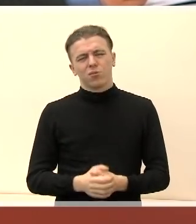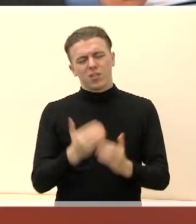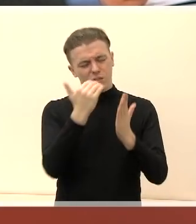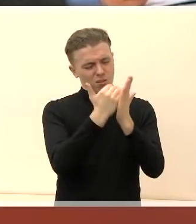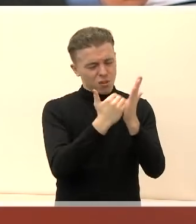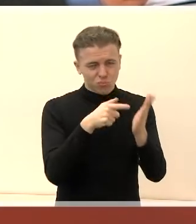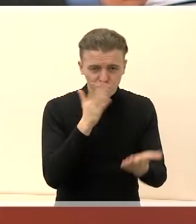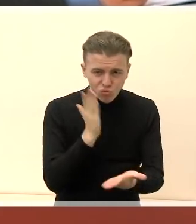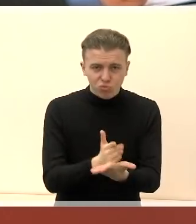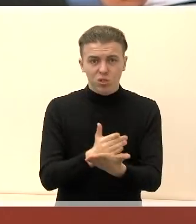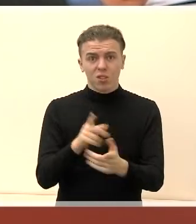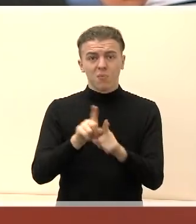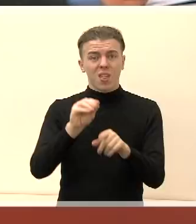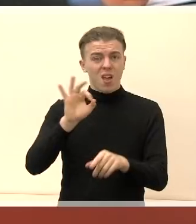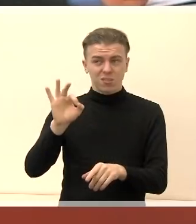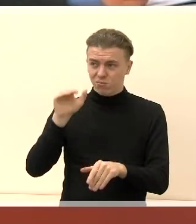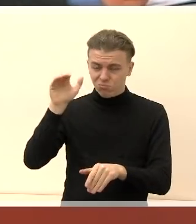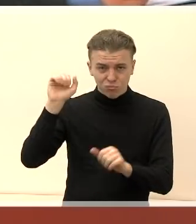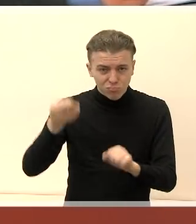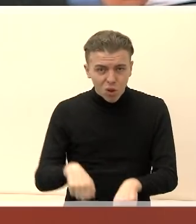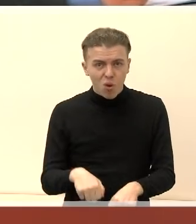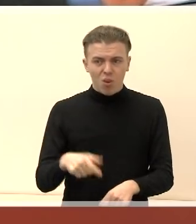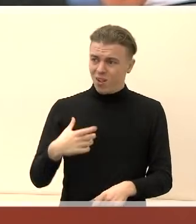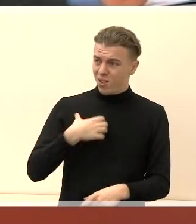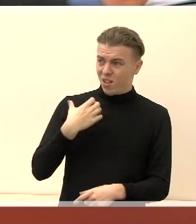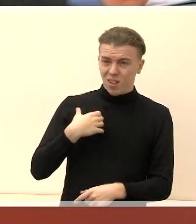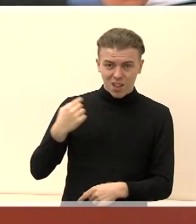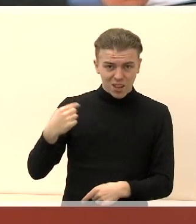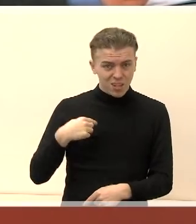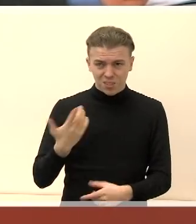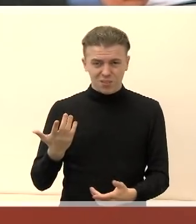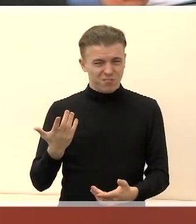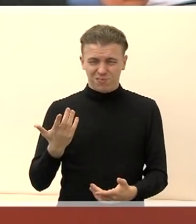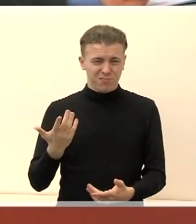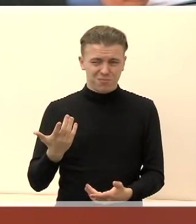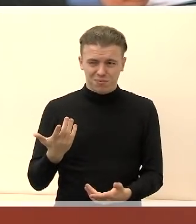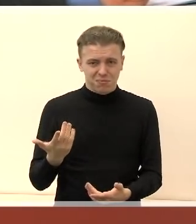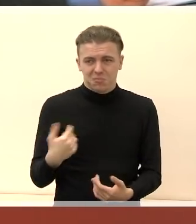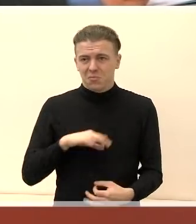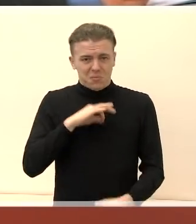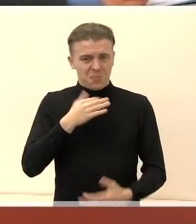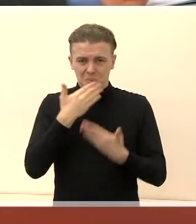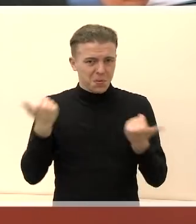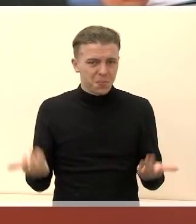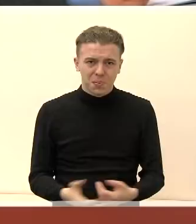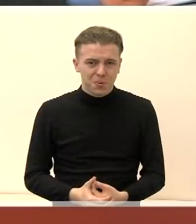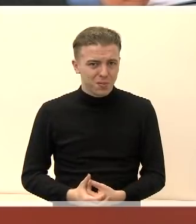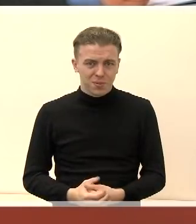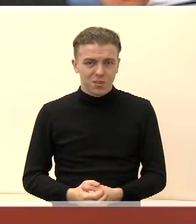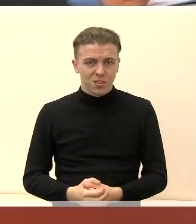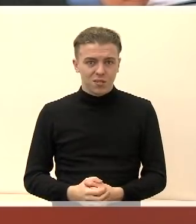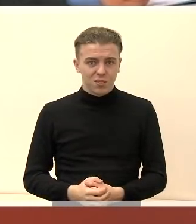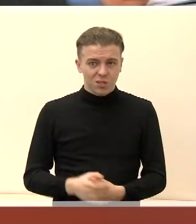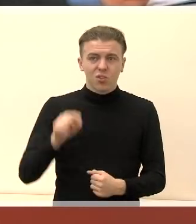yra galų galėmės Europos Sąjungoje ir jok šantažas mums neturi turėti jokio poveikio. Jau, kai kurie